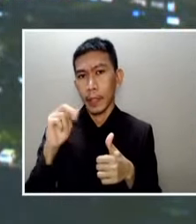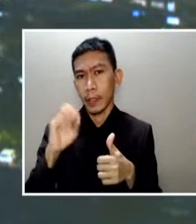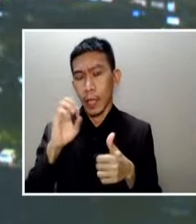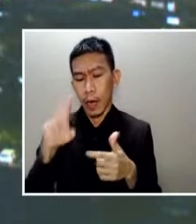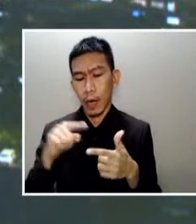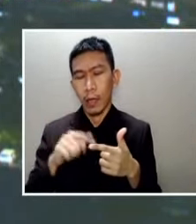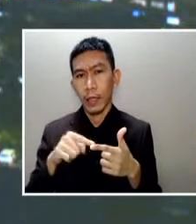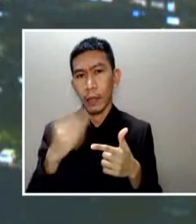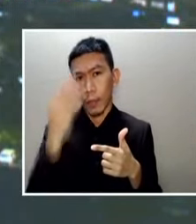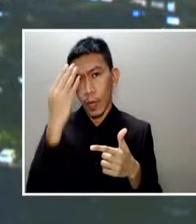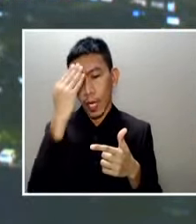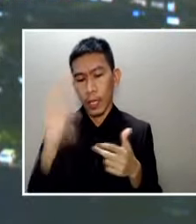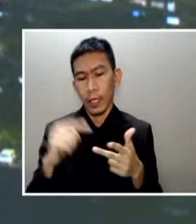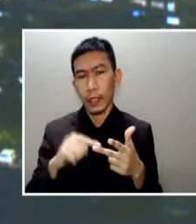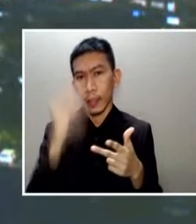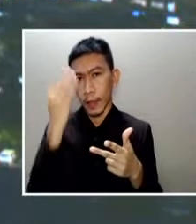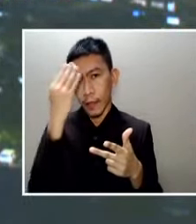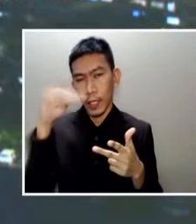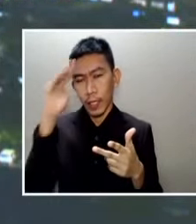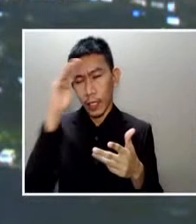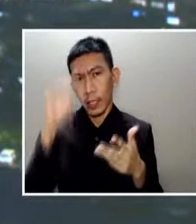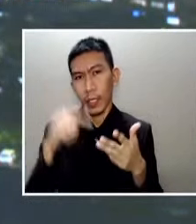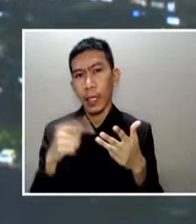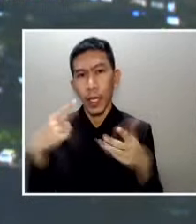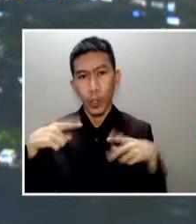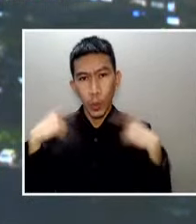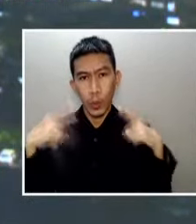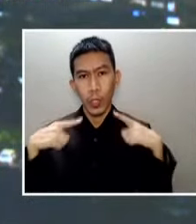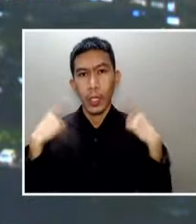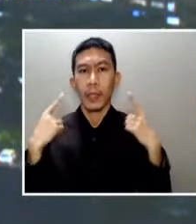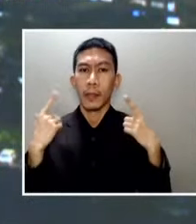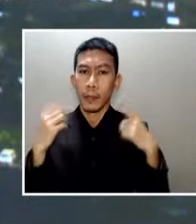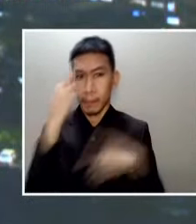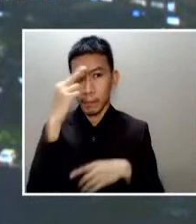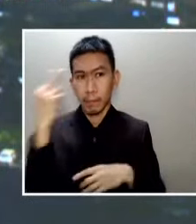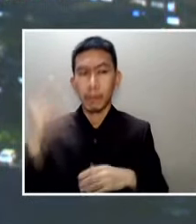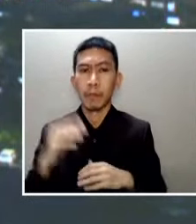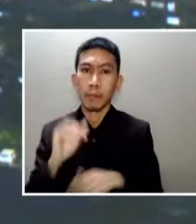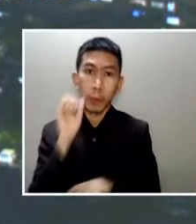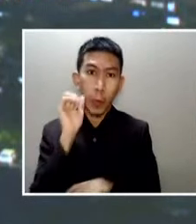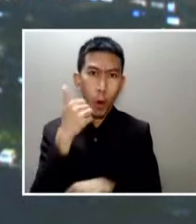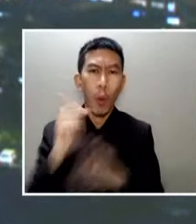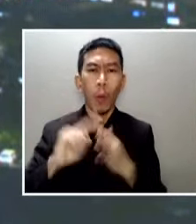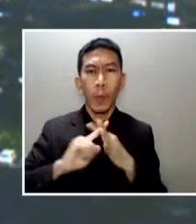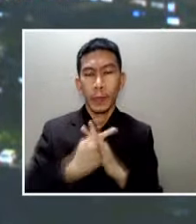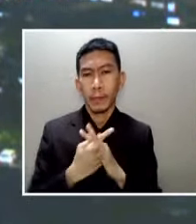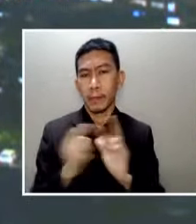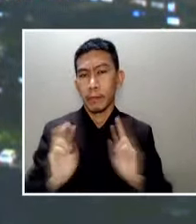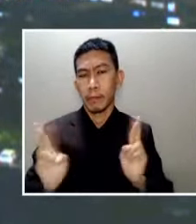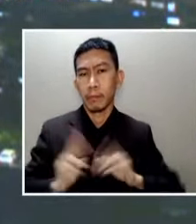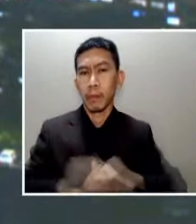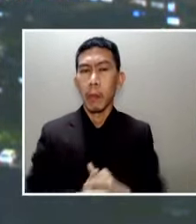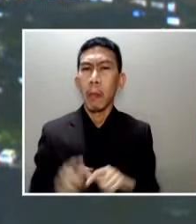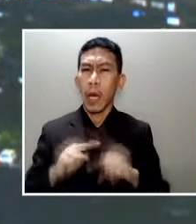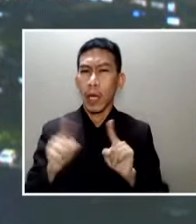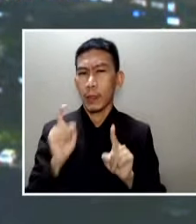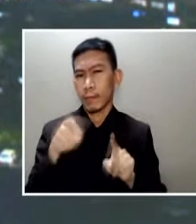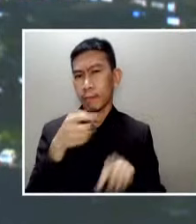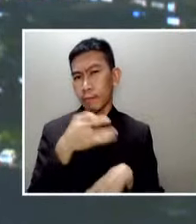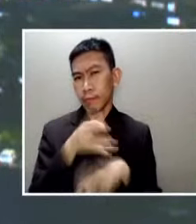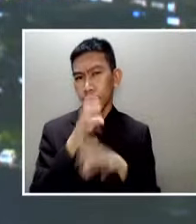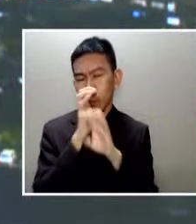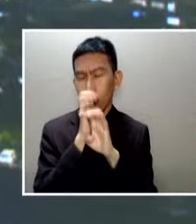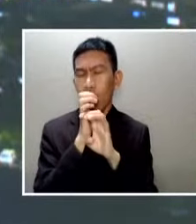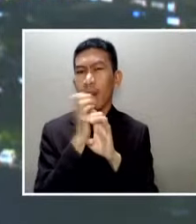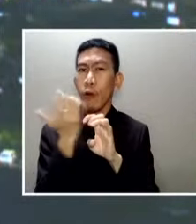at Laguna simula bukas. Pero may dagdag itong paghihigpit para may iwasan ang pagsipa na naman ng kaso ng